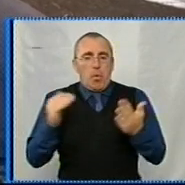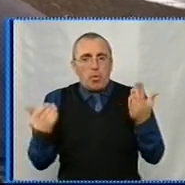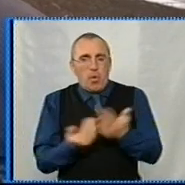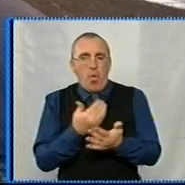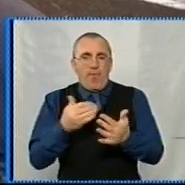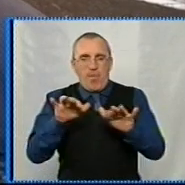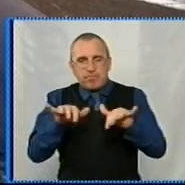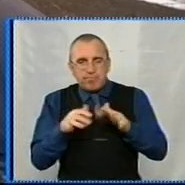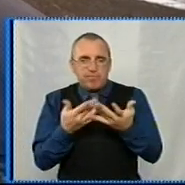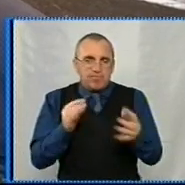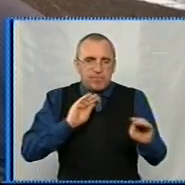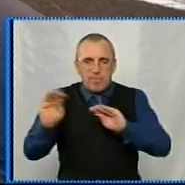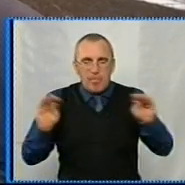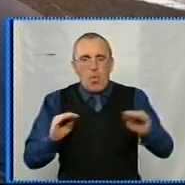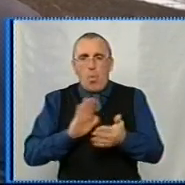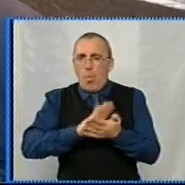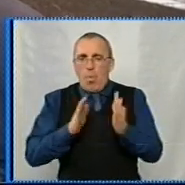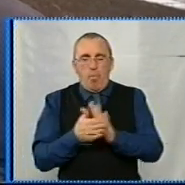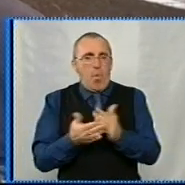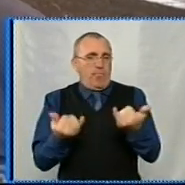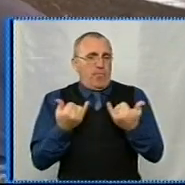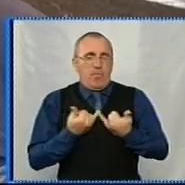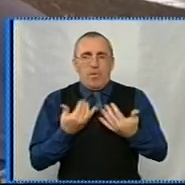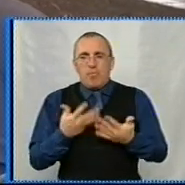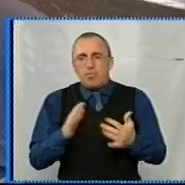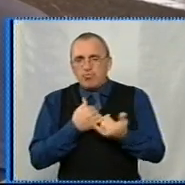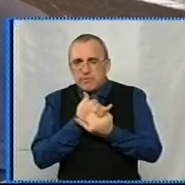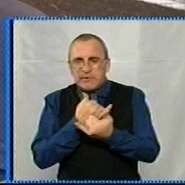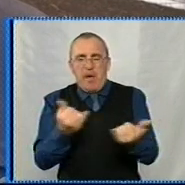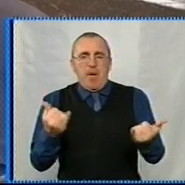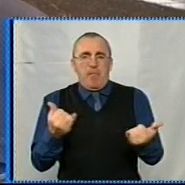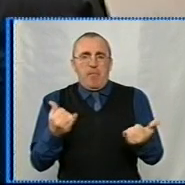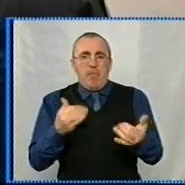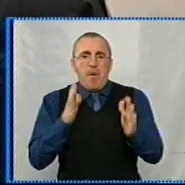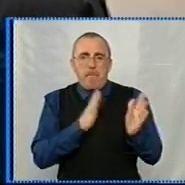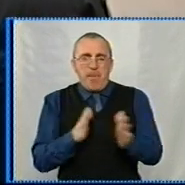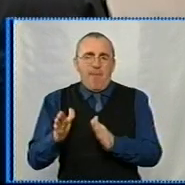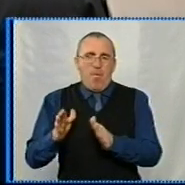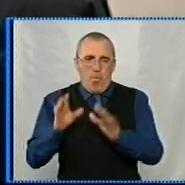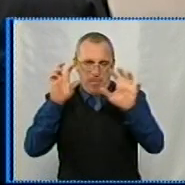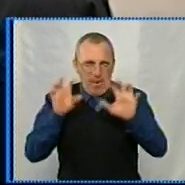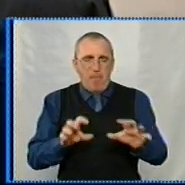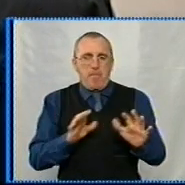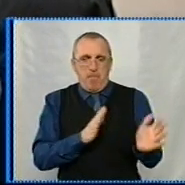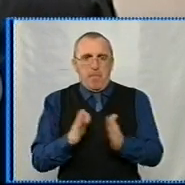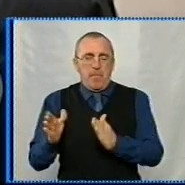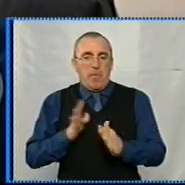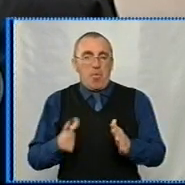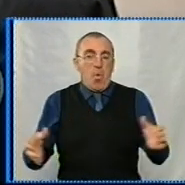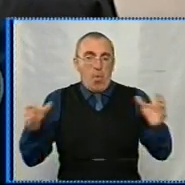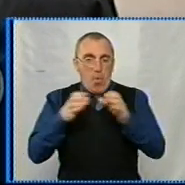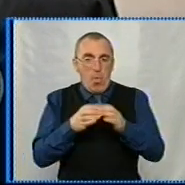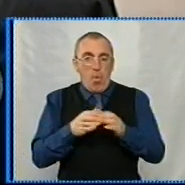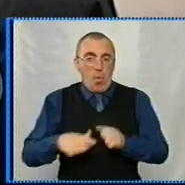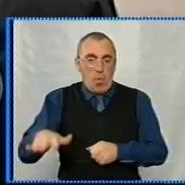оргтехніка, повністю створені всі умови для того, щоб належним чином забезпечувати правопорядок. В подальшому у кожній об'єднаній територіальній